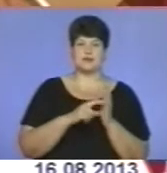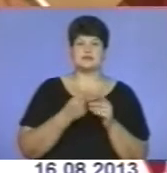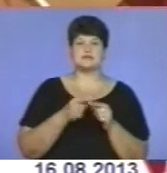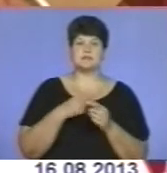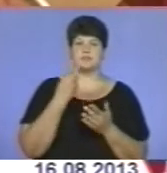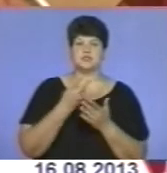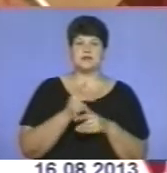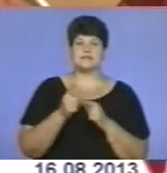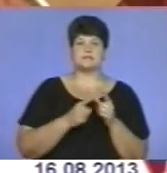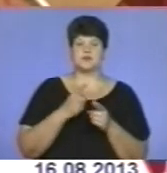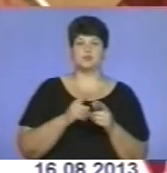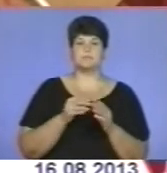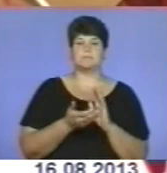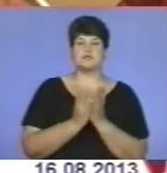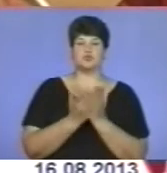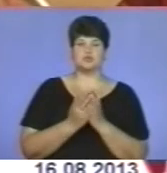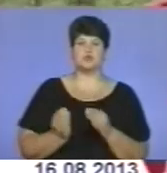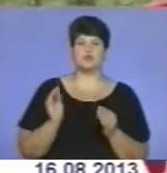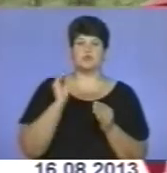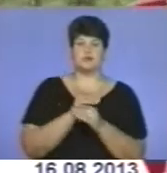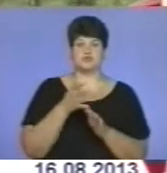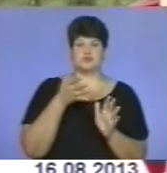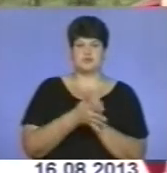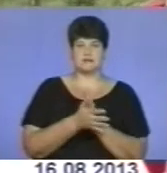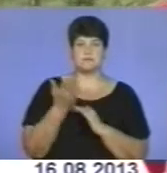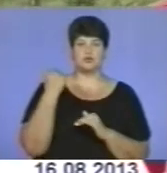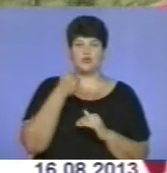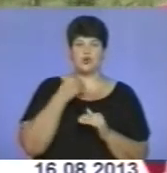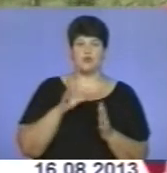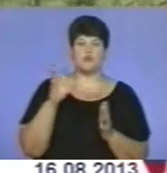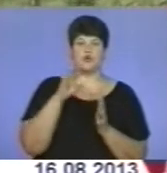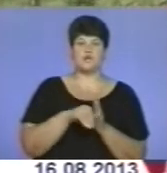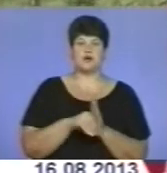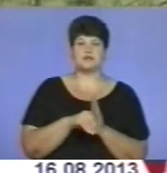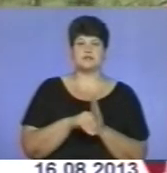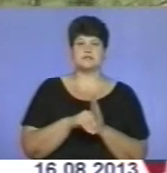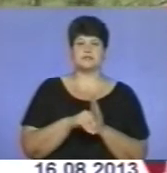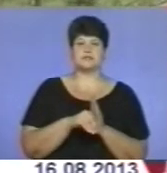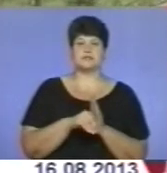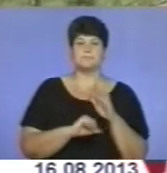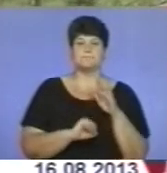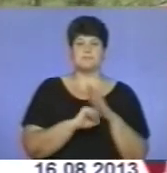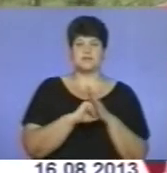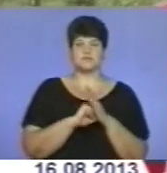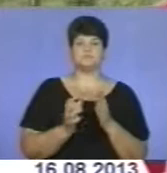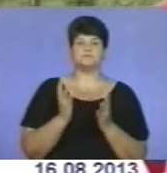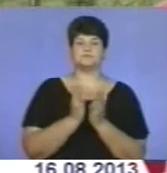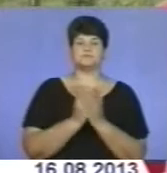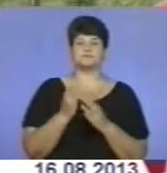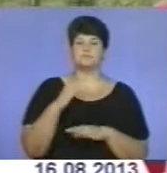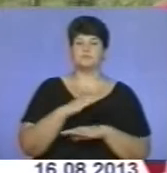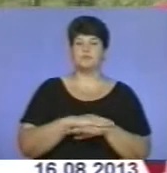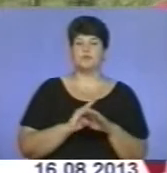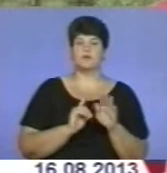передбачає заміну підручників і додаткові витрати. З минулого року розпочалося впровадження базового компоненту початкової